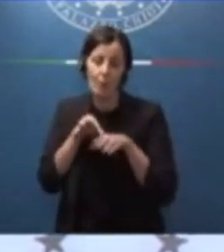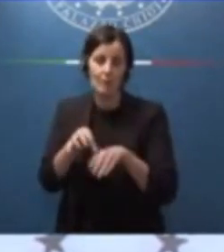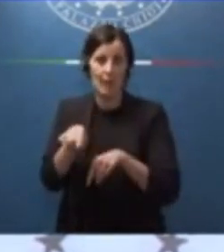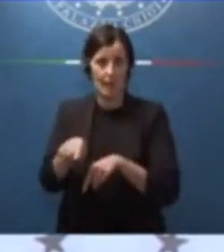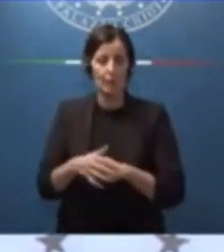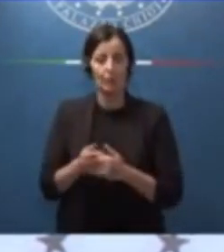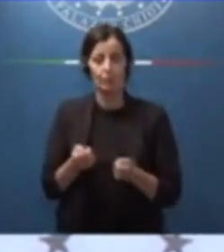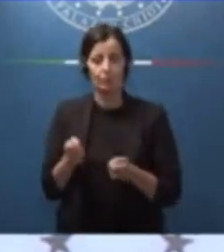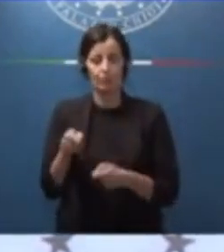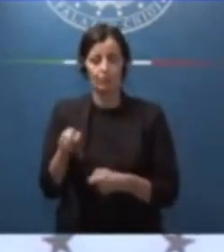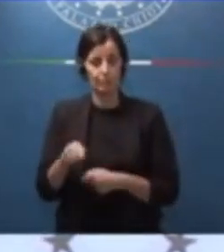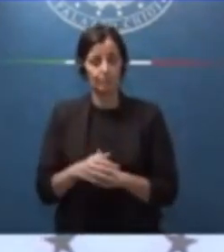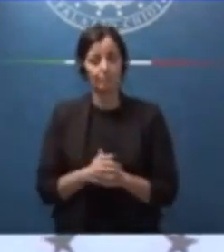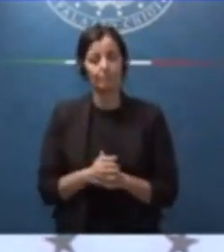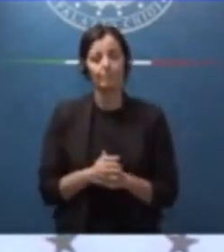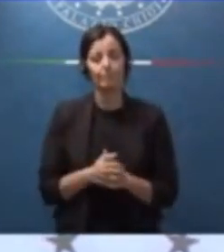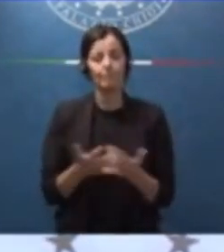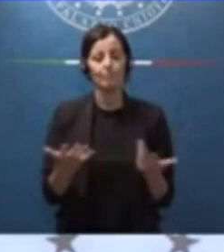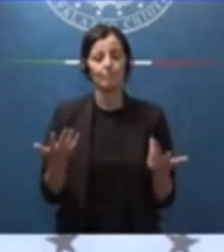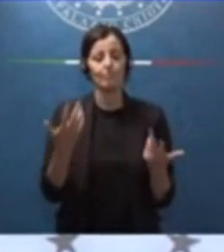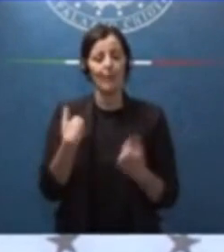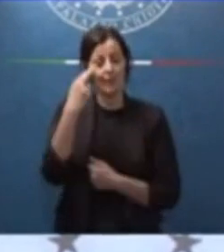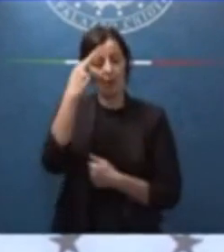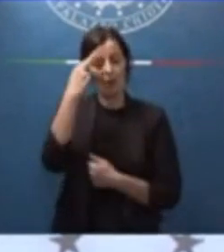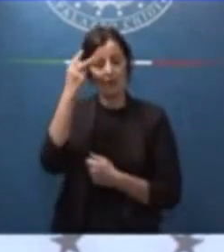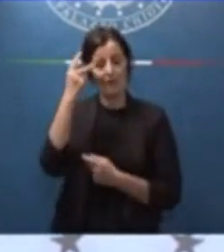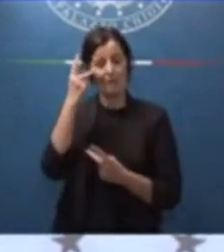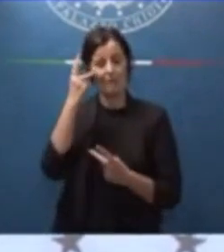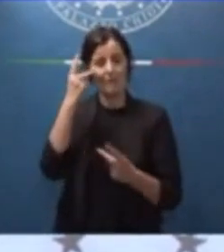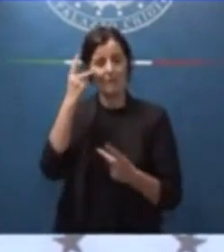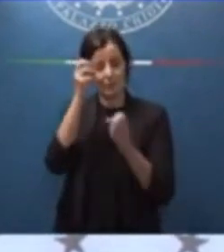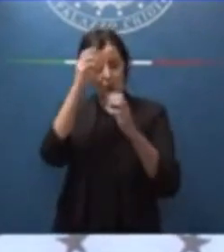È stata ricordata la sua visione politica,